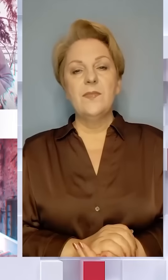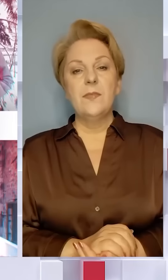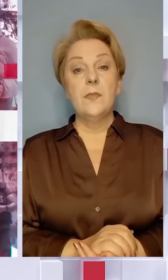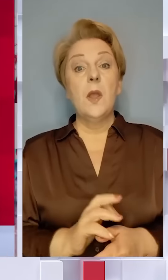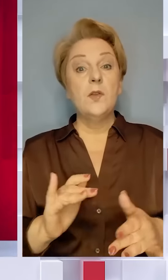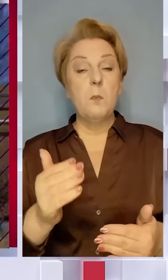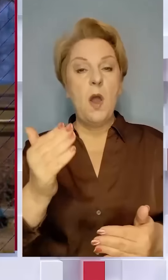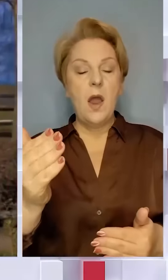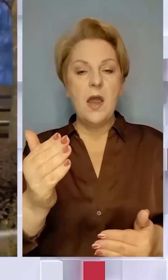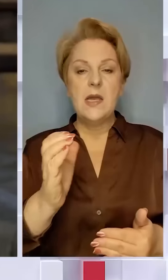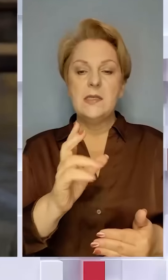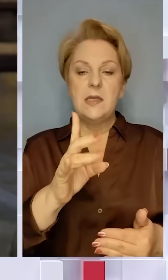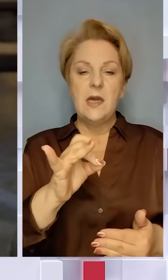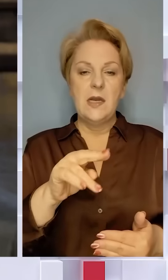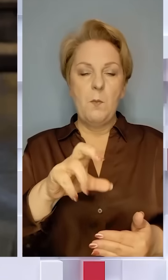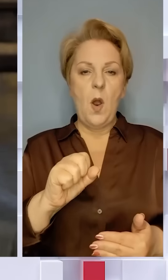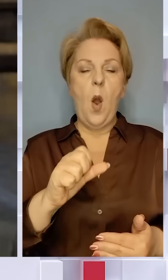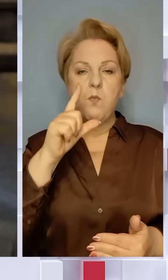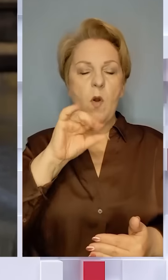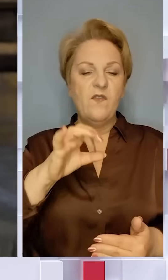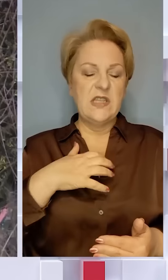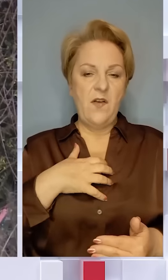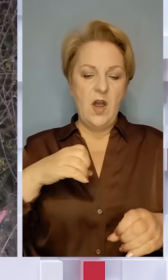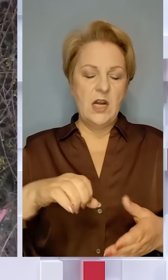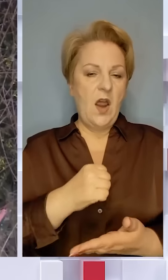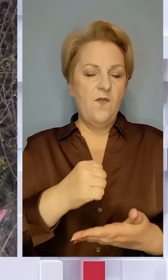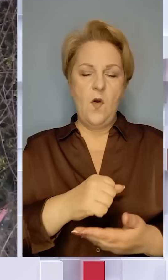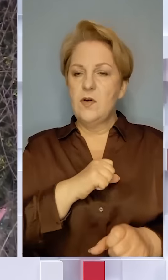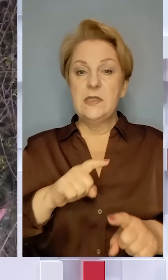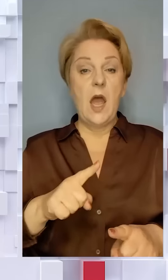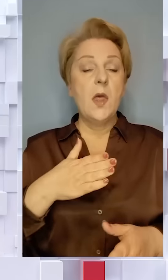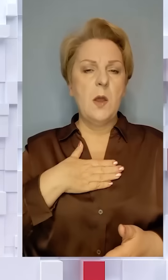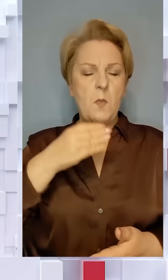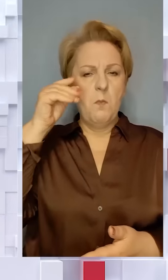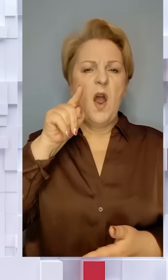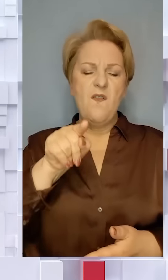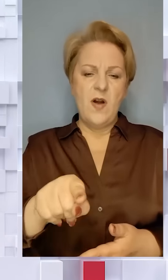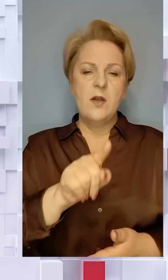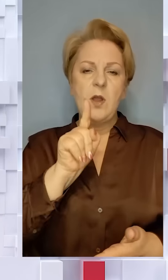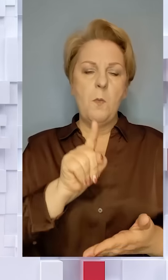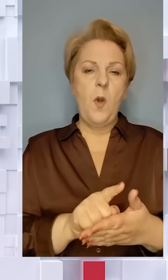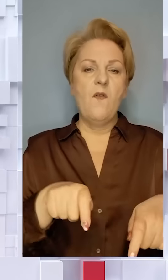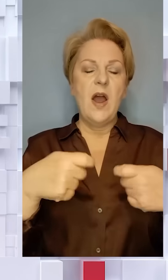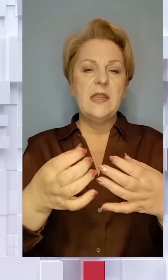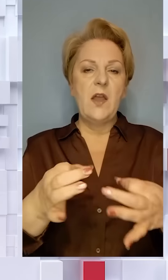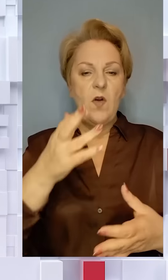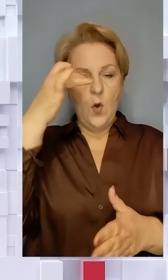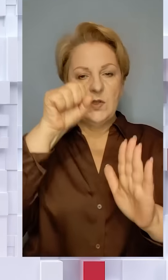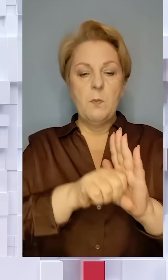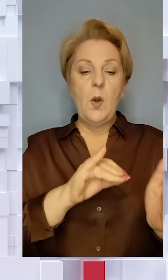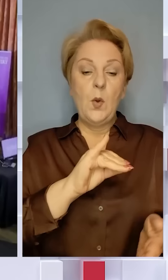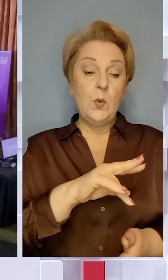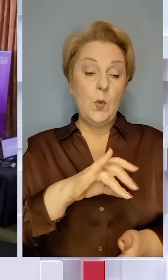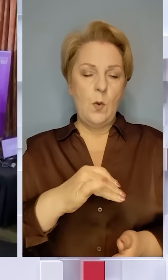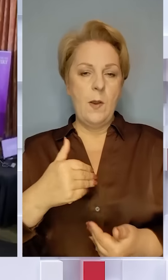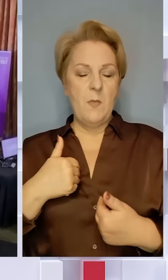Справа Скрипалів. Путін всі неважливіше рішення ухвалює самотужки, тож, на мою думку, він щонайменше мав дати дозвіл на замах на Юлю та